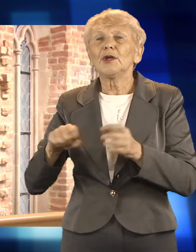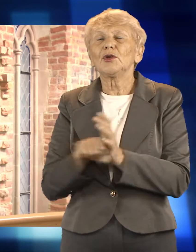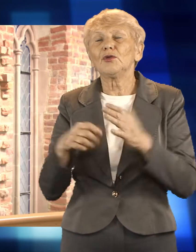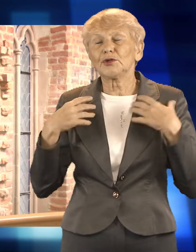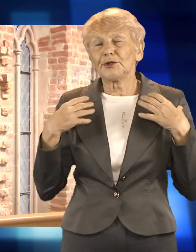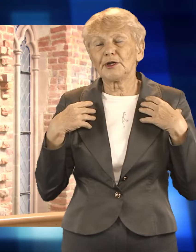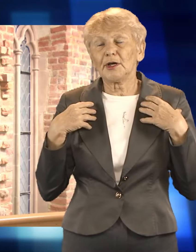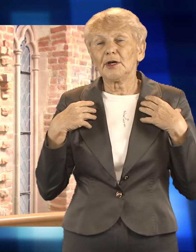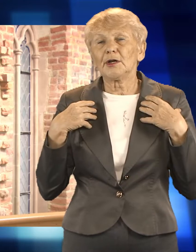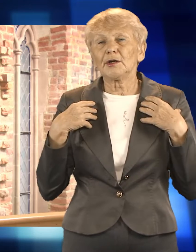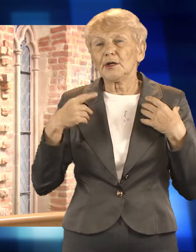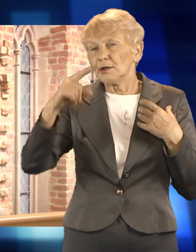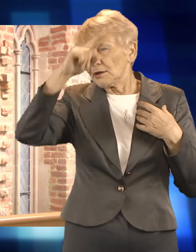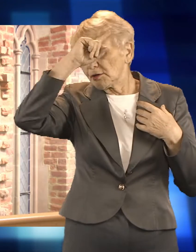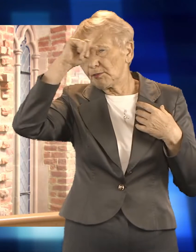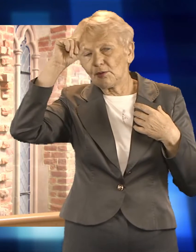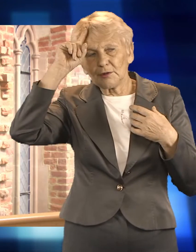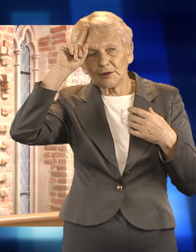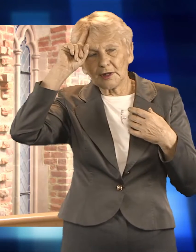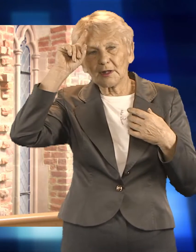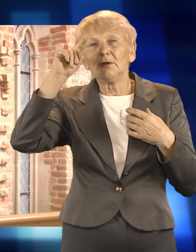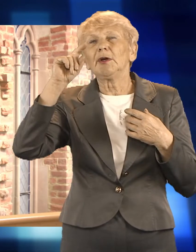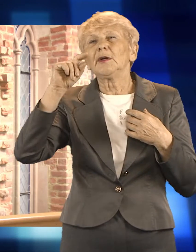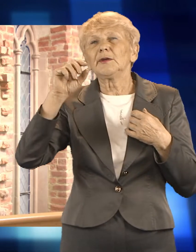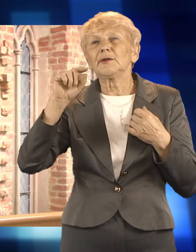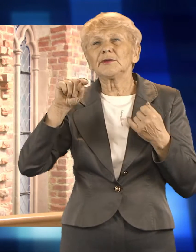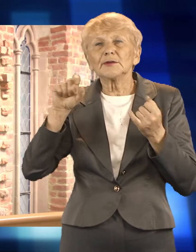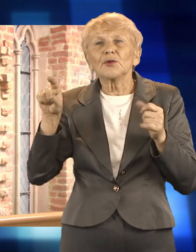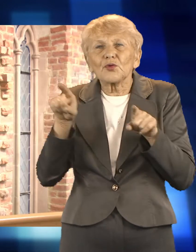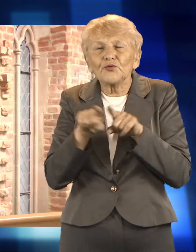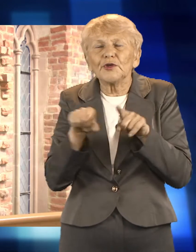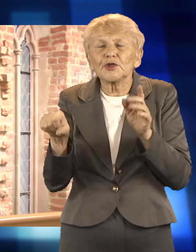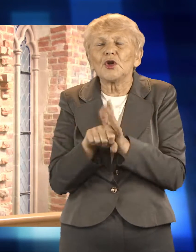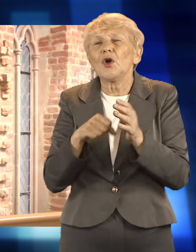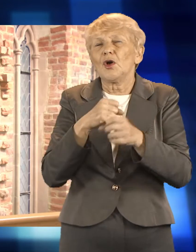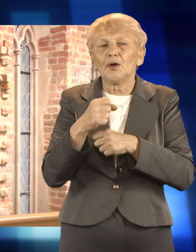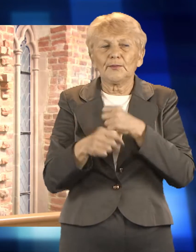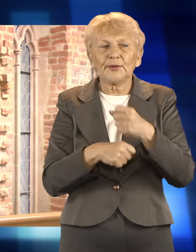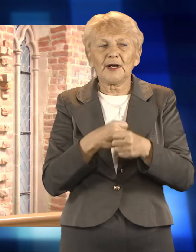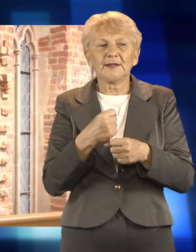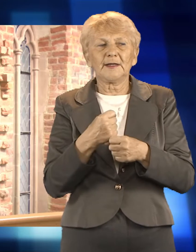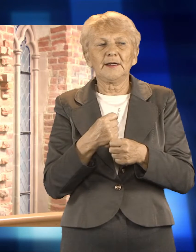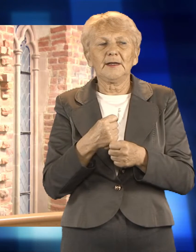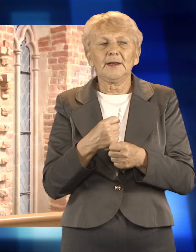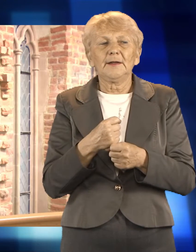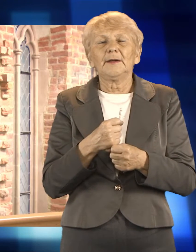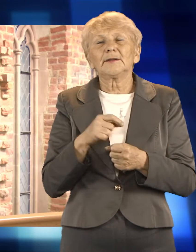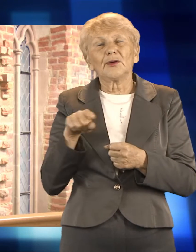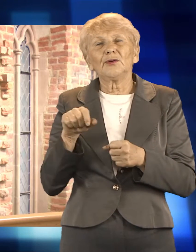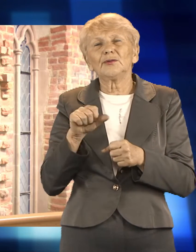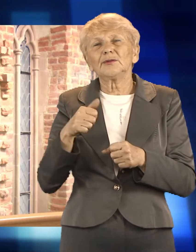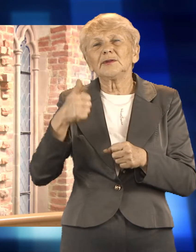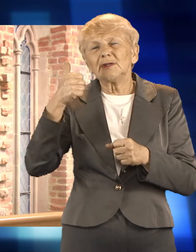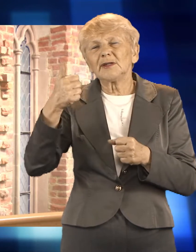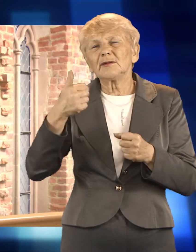kwestia wejścia niepełnosprawnych na rynek pracy. I to jakby dopełnia całość naszych z jednej strony zadań,